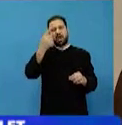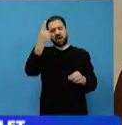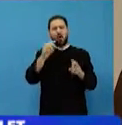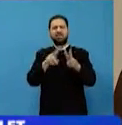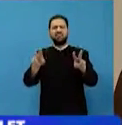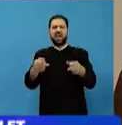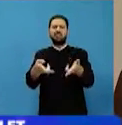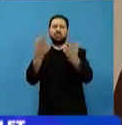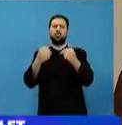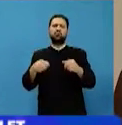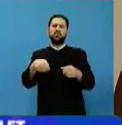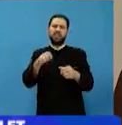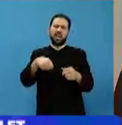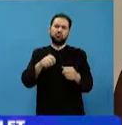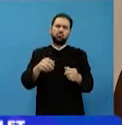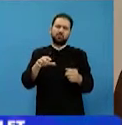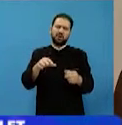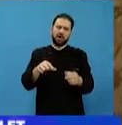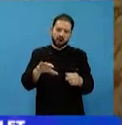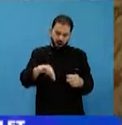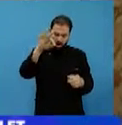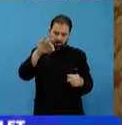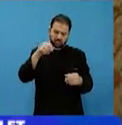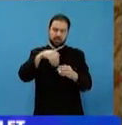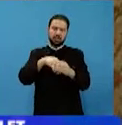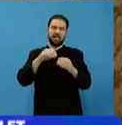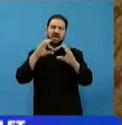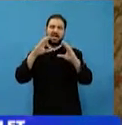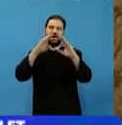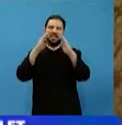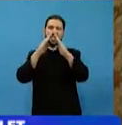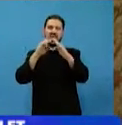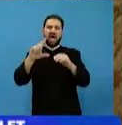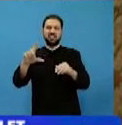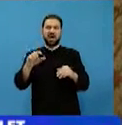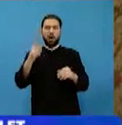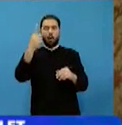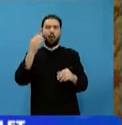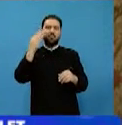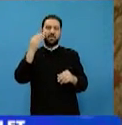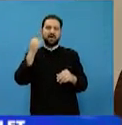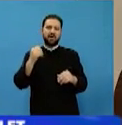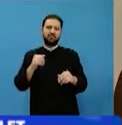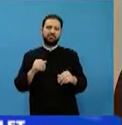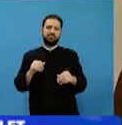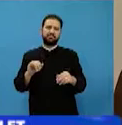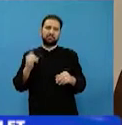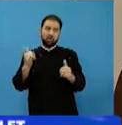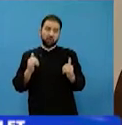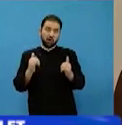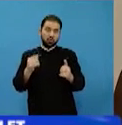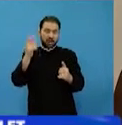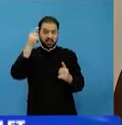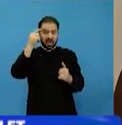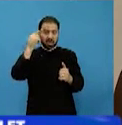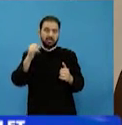frate întorcându-se de la slujbă a găsit în închilia sa o femeie. Și atunci s-a